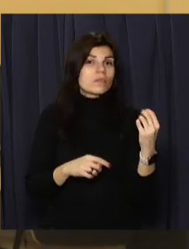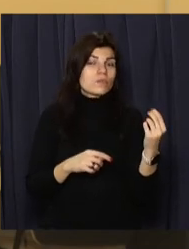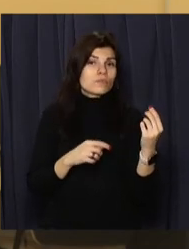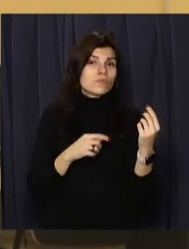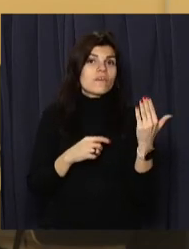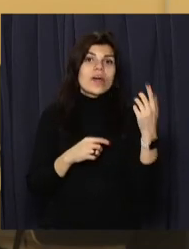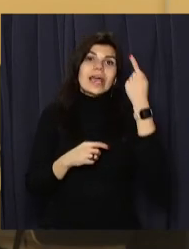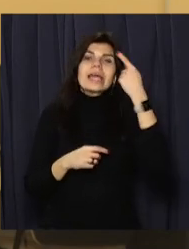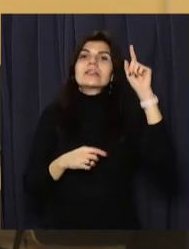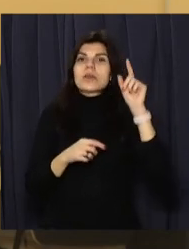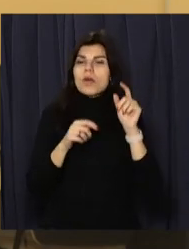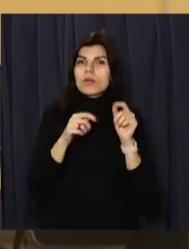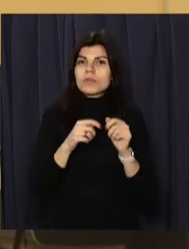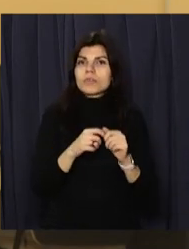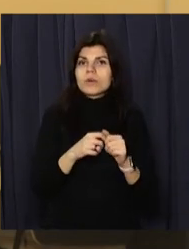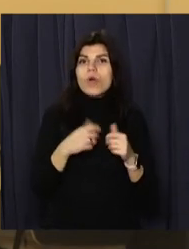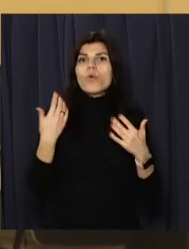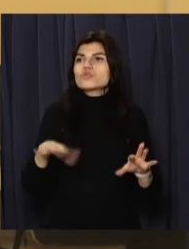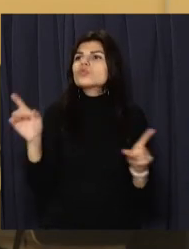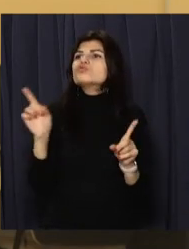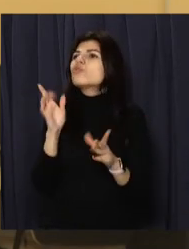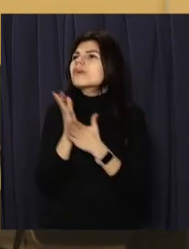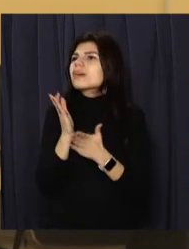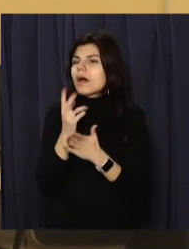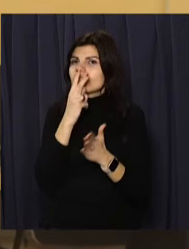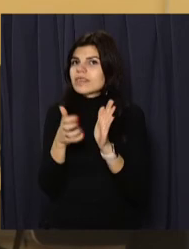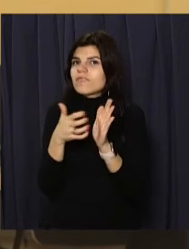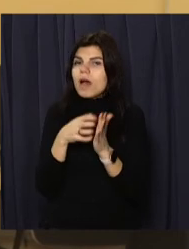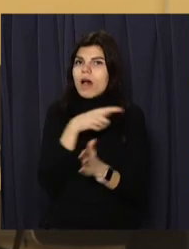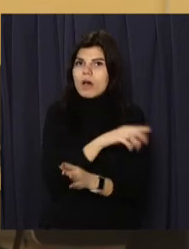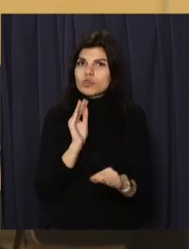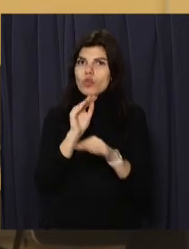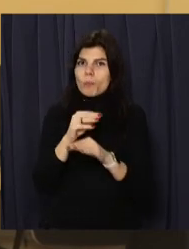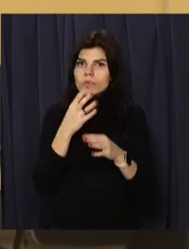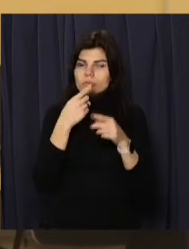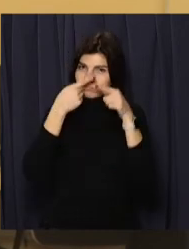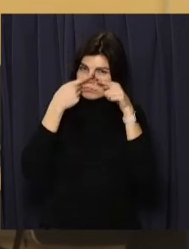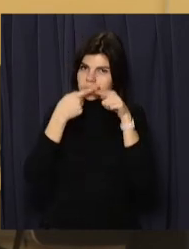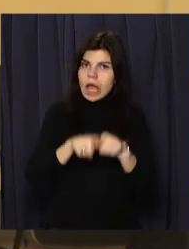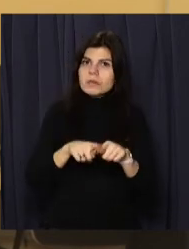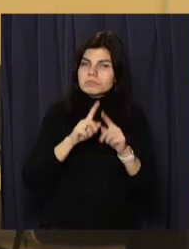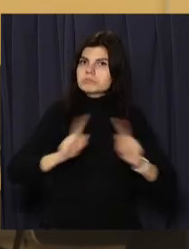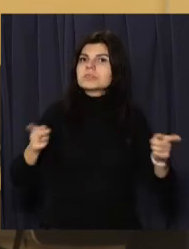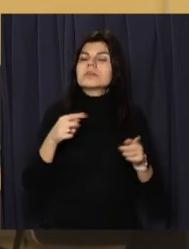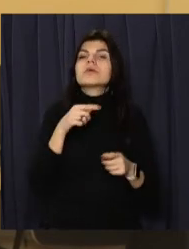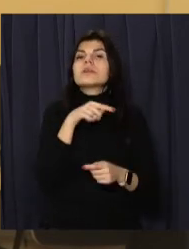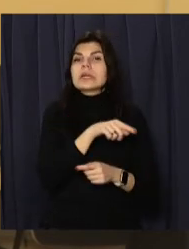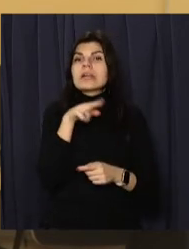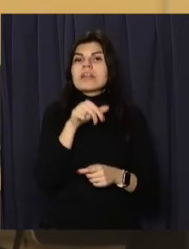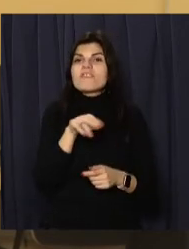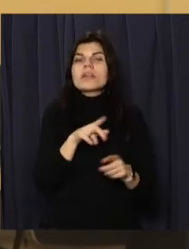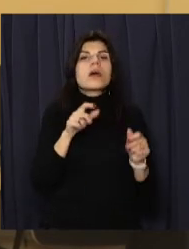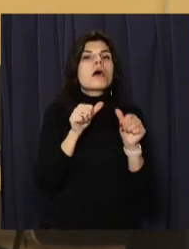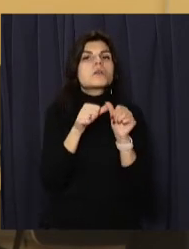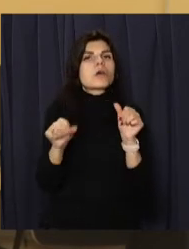його ідея відрізняється від існуючих тим, що вона охоплює декілька симптомів, так і Давид відрізняється тим, що